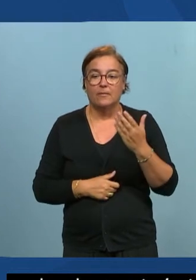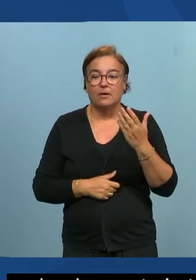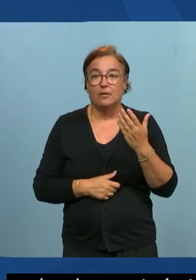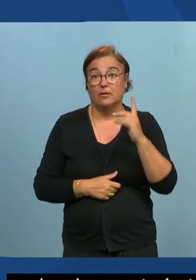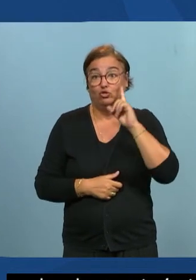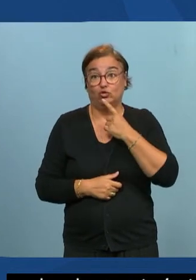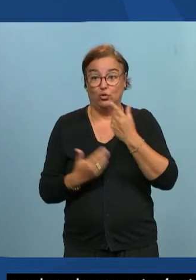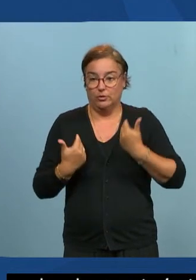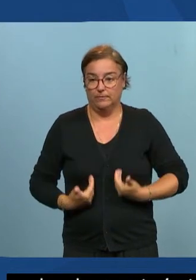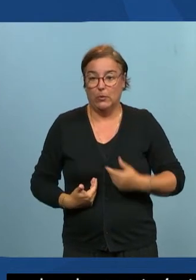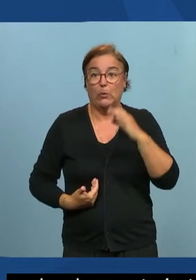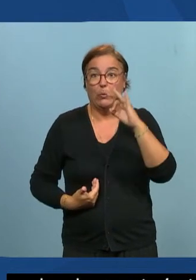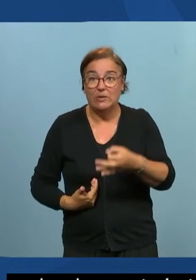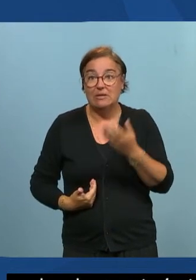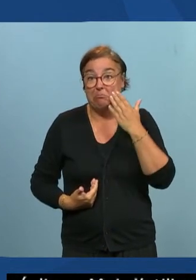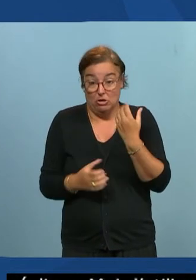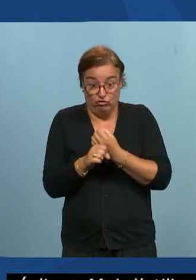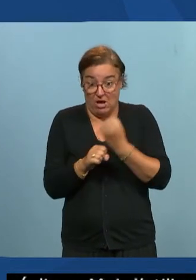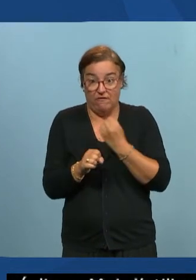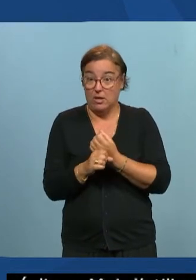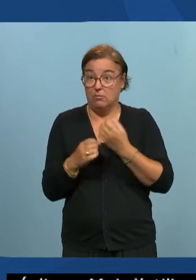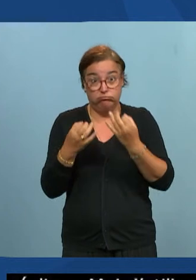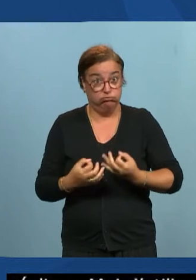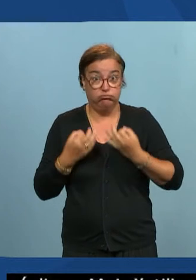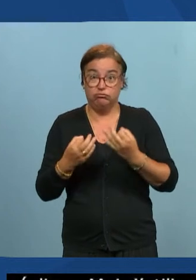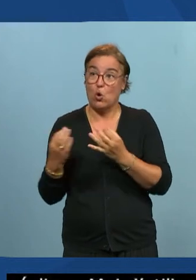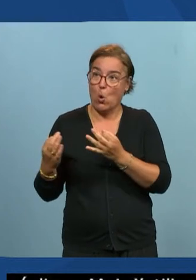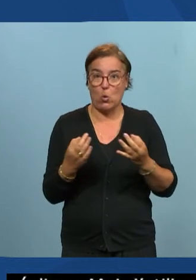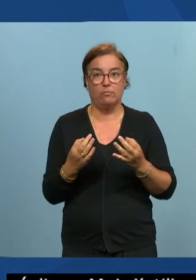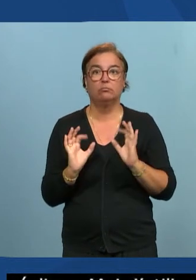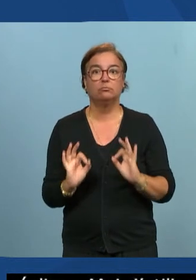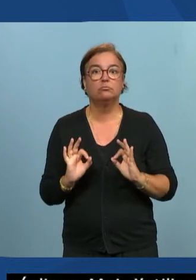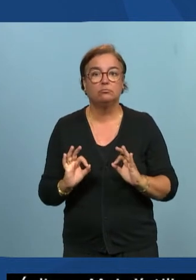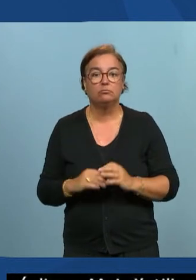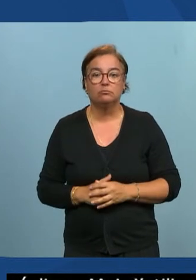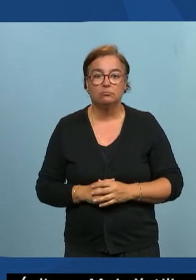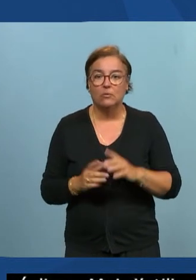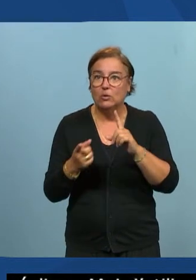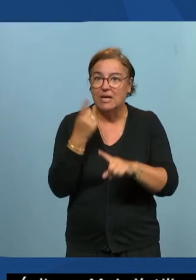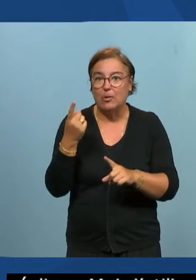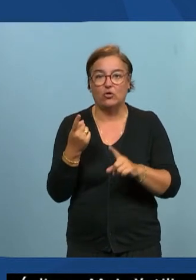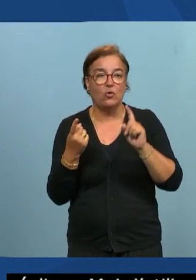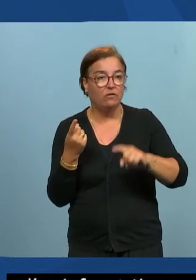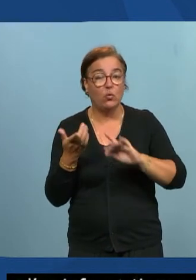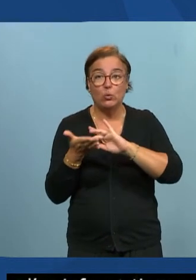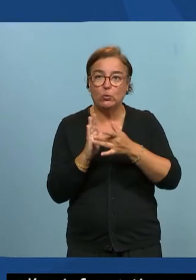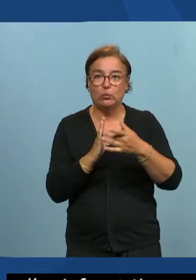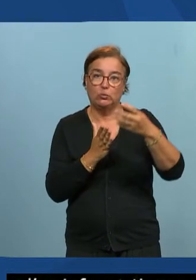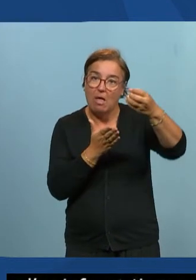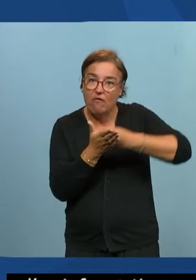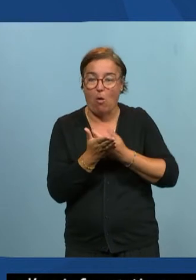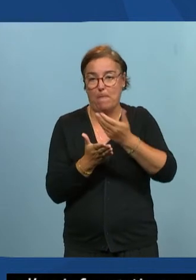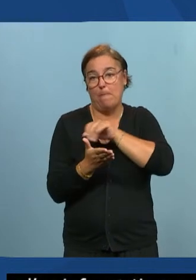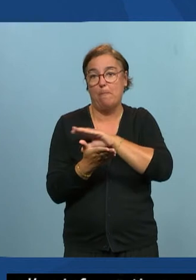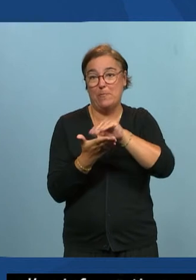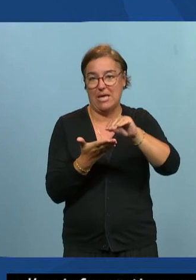sûre certes mais ça ne'empêche pas de faire mon travail honnêtement donc c'est important de tout conseiller et dans mon